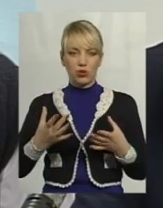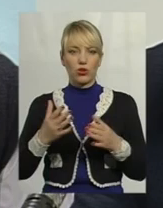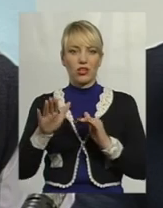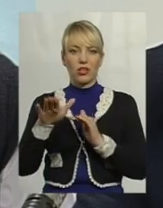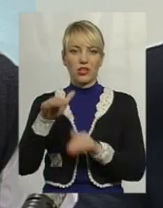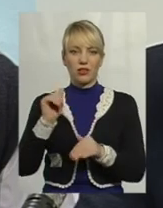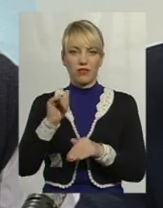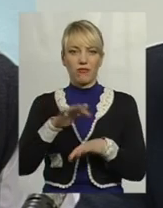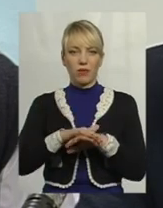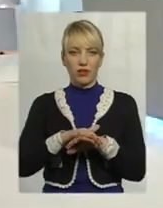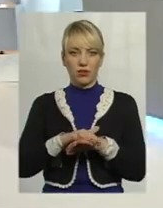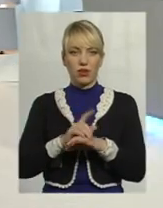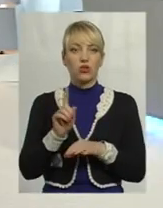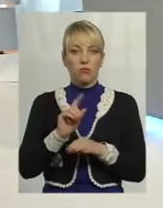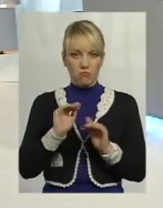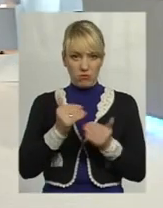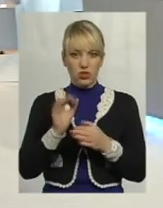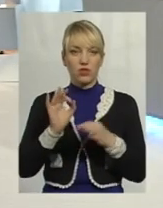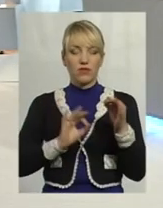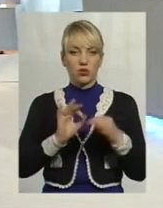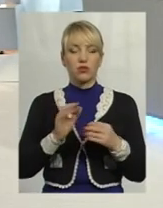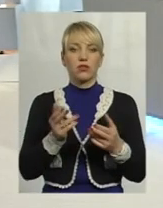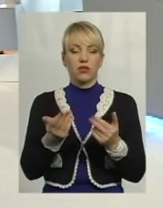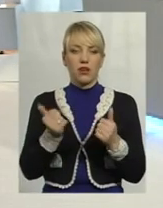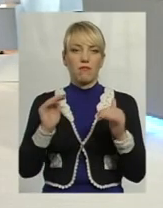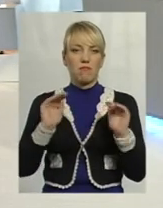установах. Менші відсотки. Менші відсотки.